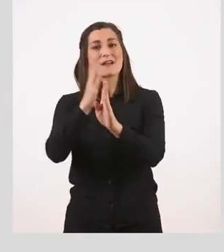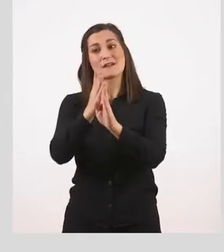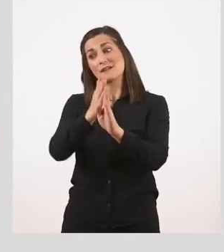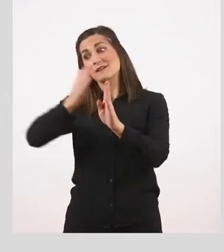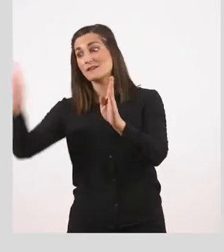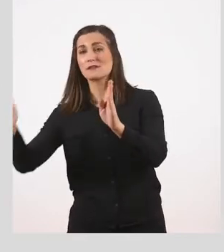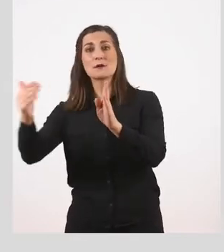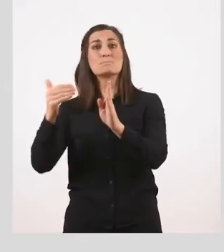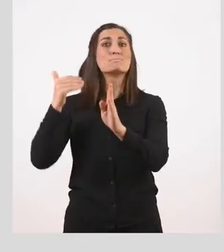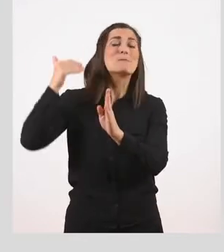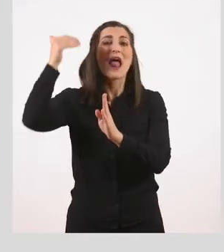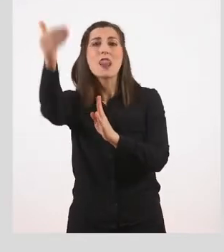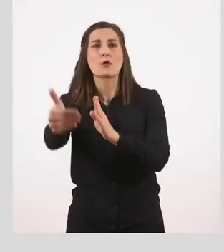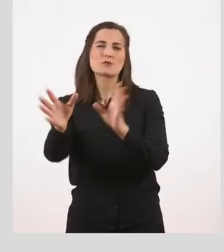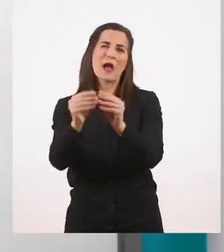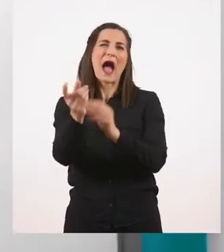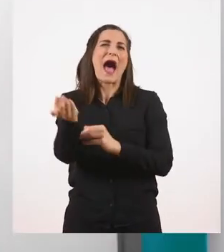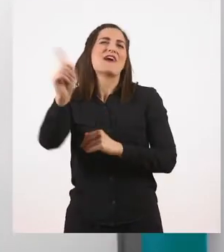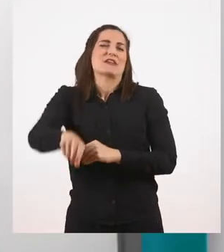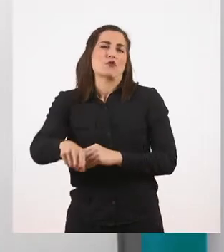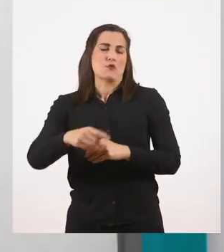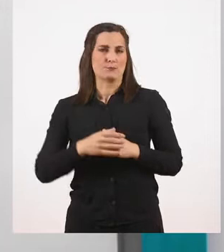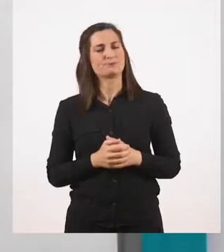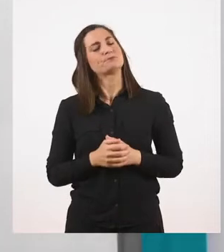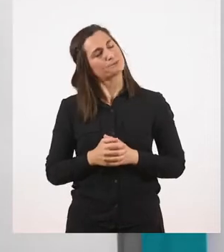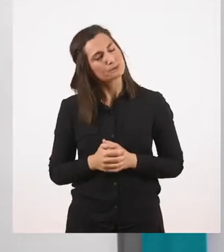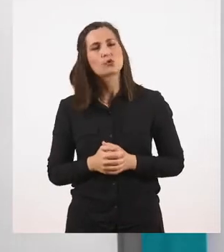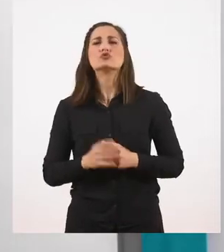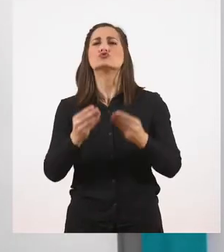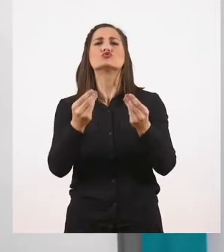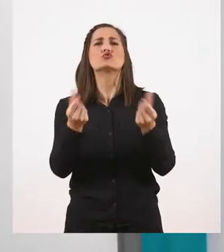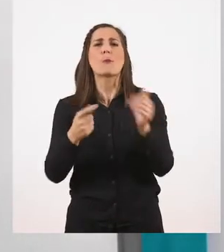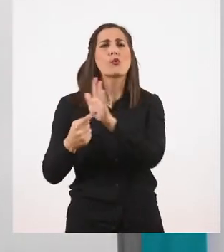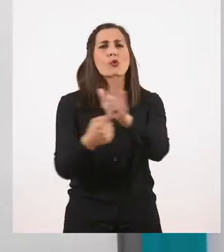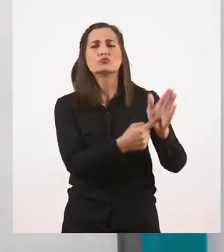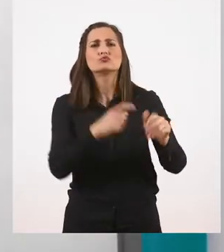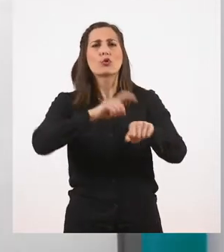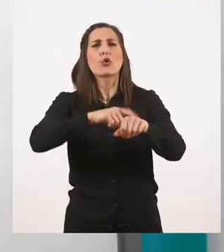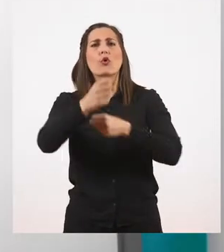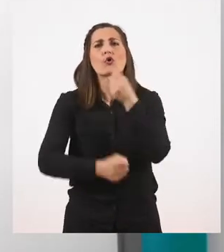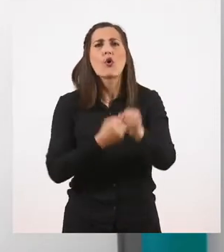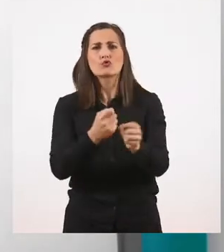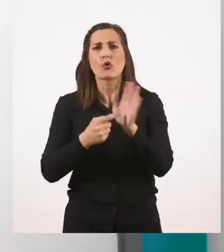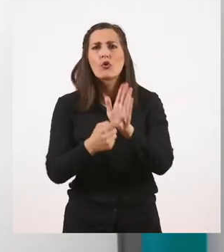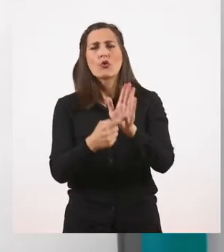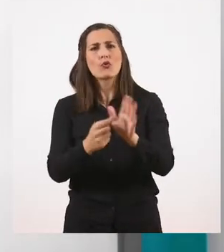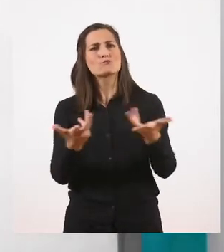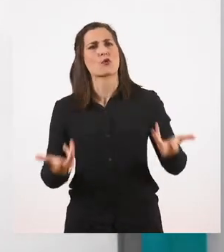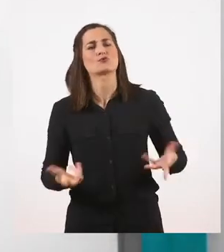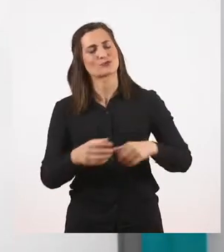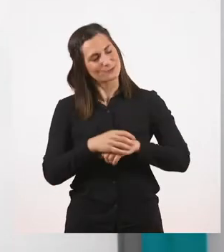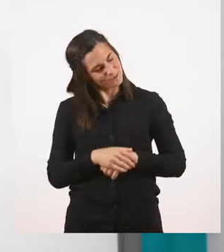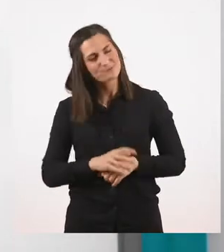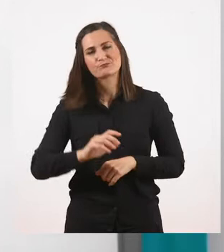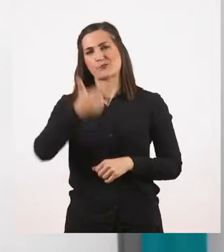μέλλον, το αύριο. Πάμε να δούμε με ποιους τρόπους εκφράζουμε το χρόνο. Πρώτα